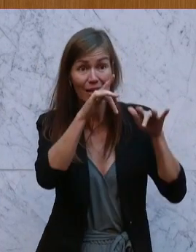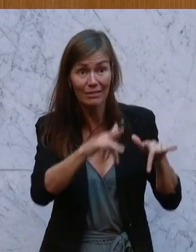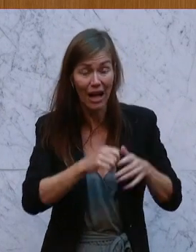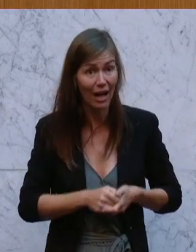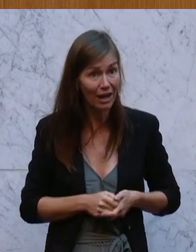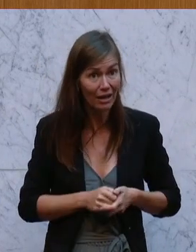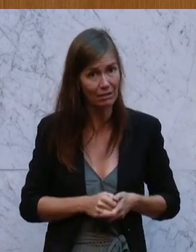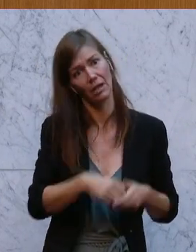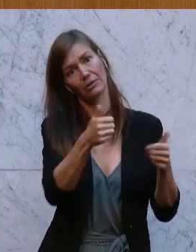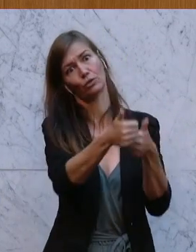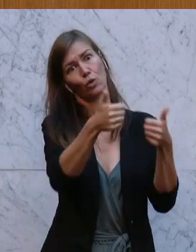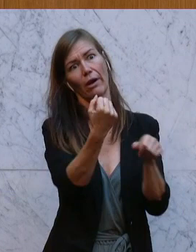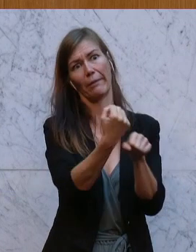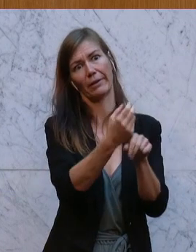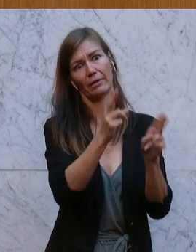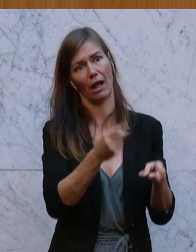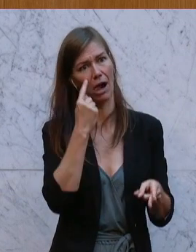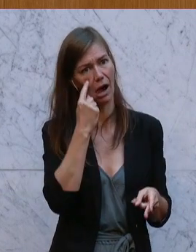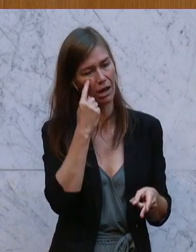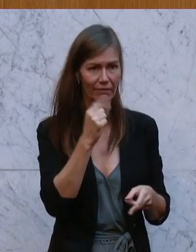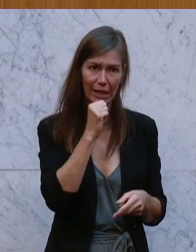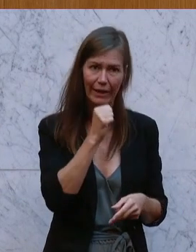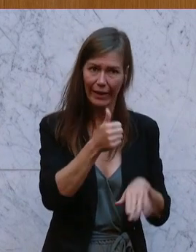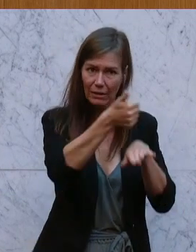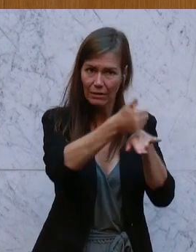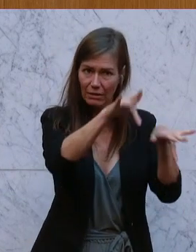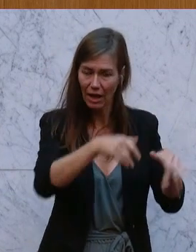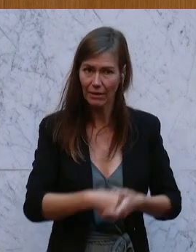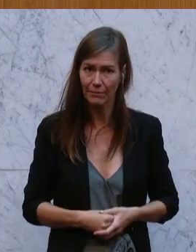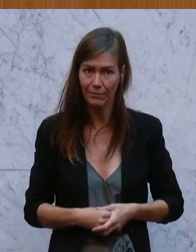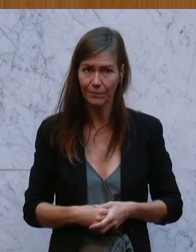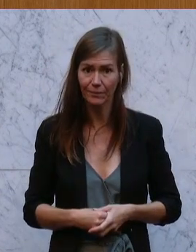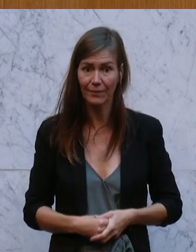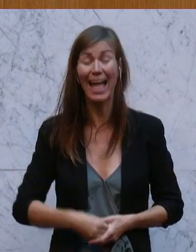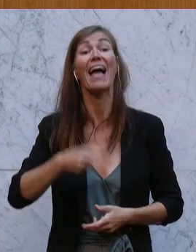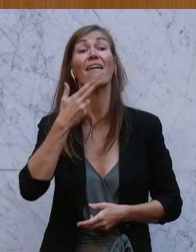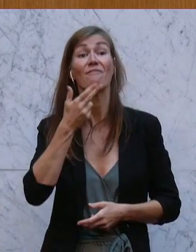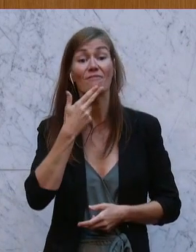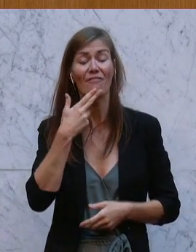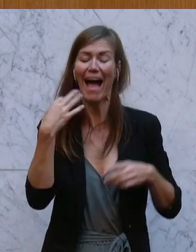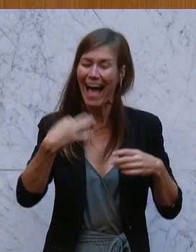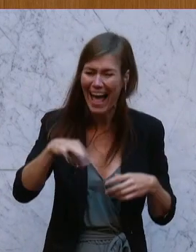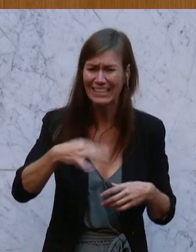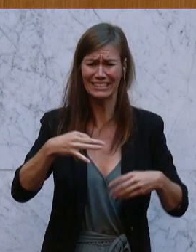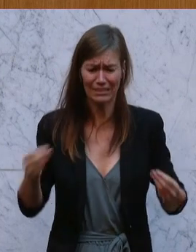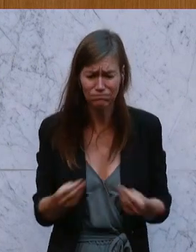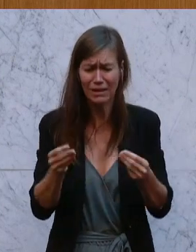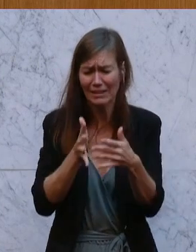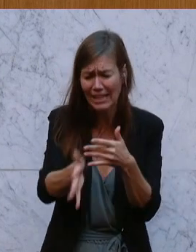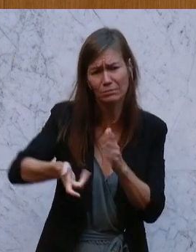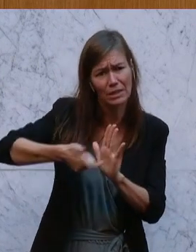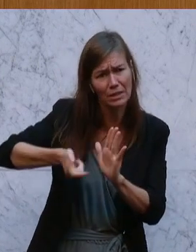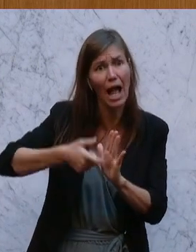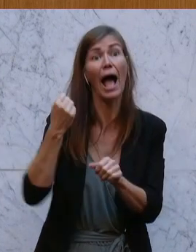Die Einzigen, die hier wirklich für Transparenz sorgen, ist die Arbeiterkammer, die nämlich in jedes Quartal die